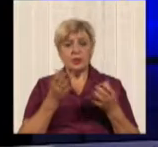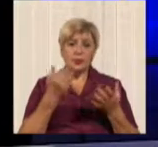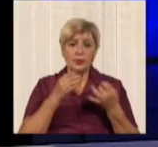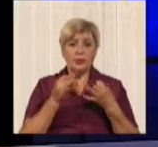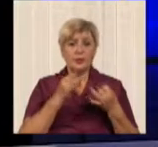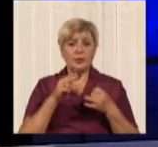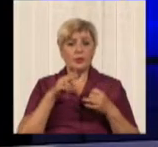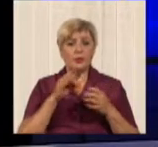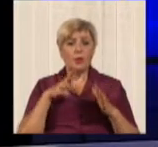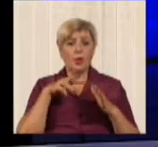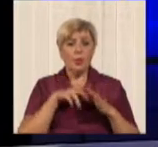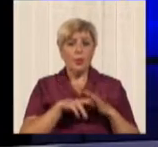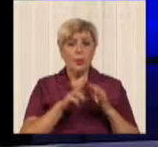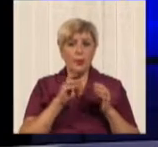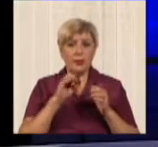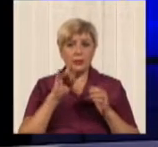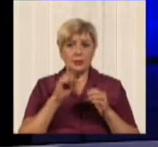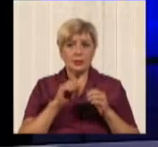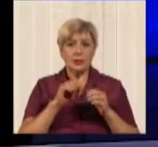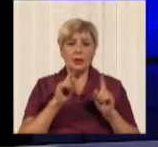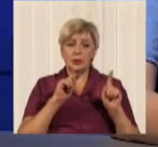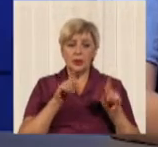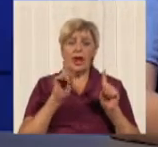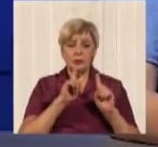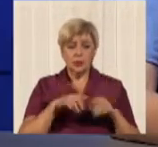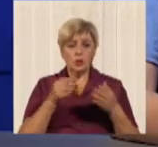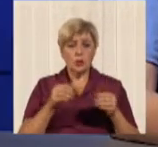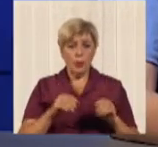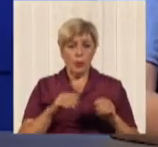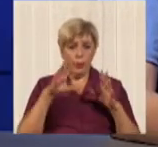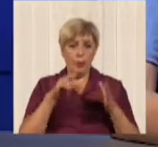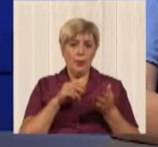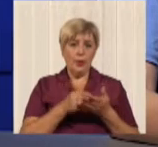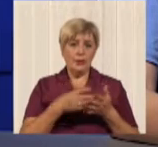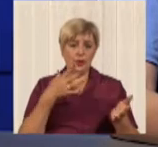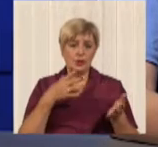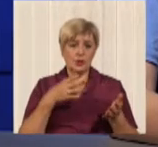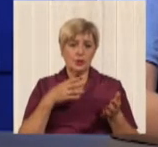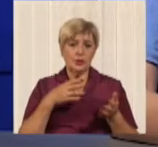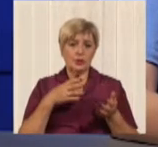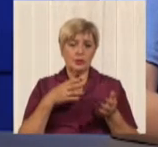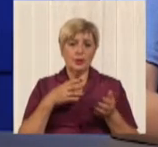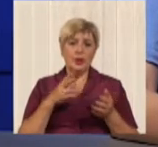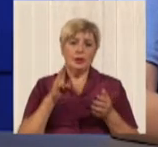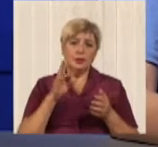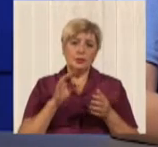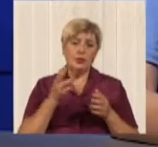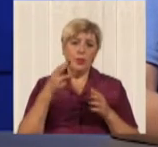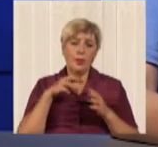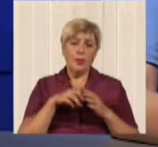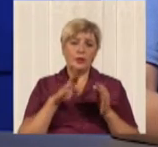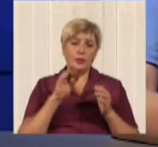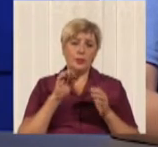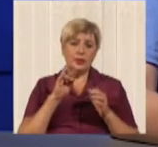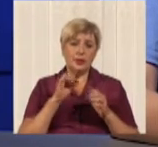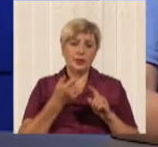також підвищили там тариф на проїзд? Так, в метрополітені також у нас ввеличилась стоїм проїзду, але метрополітен у нас все часу